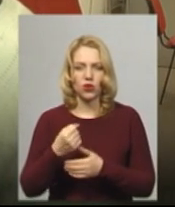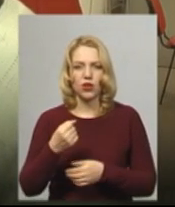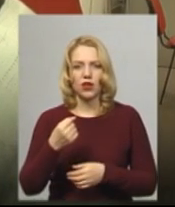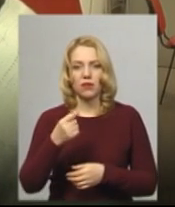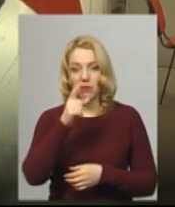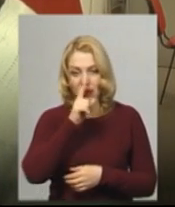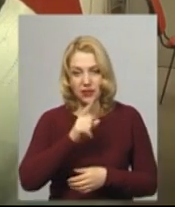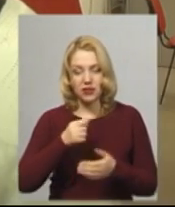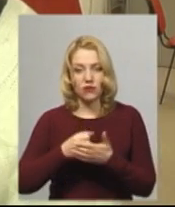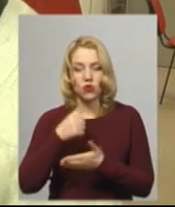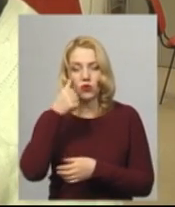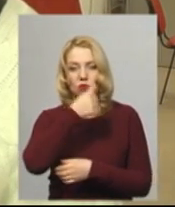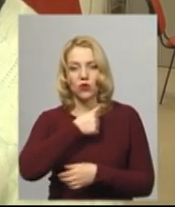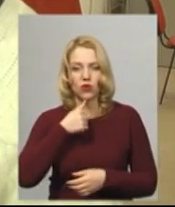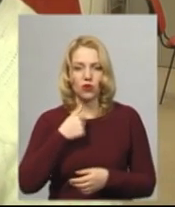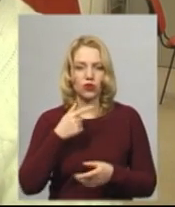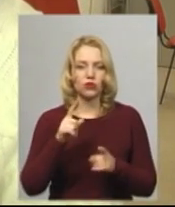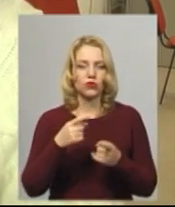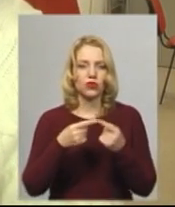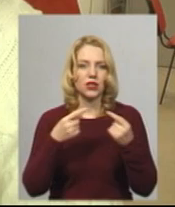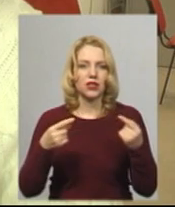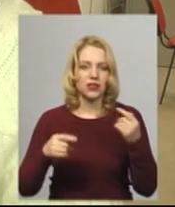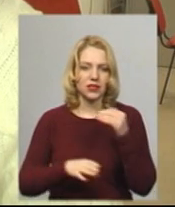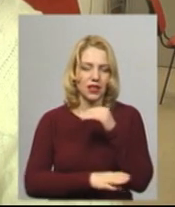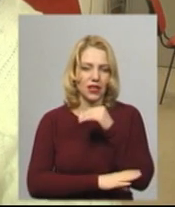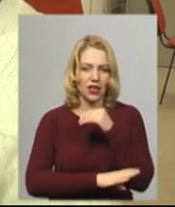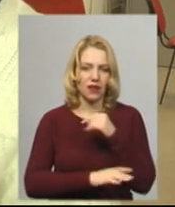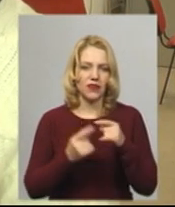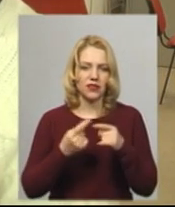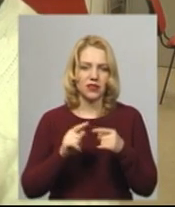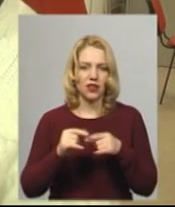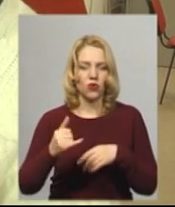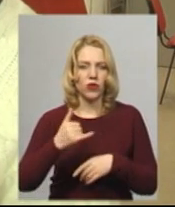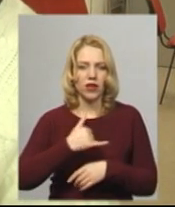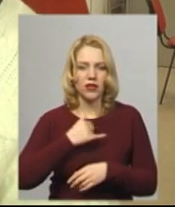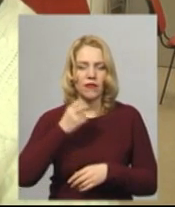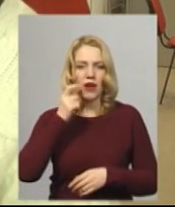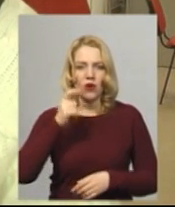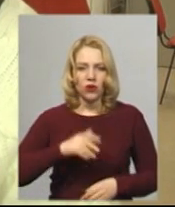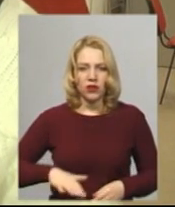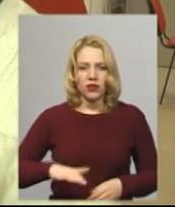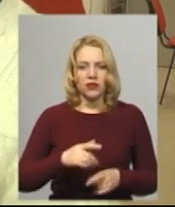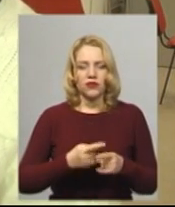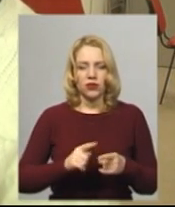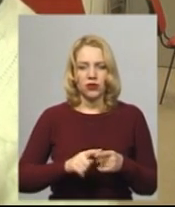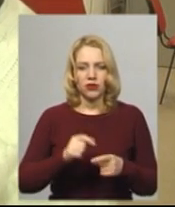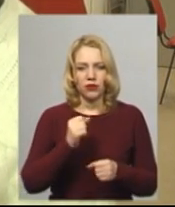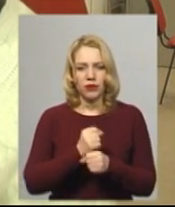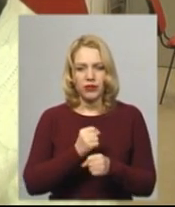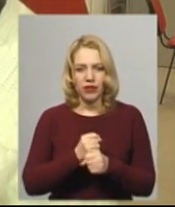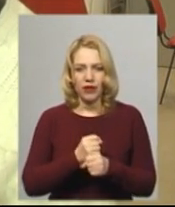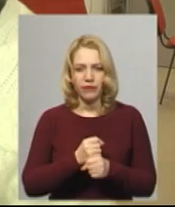Так, як я працюю з різними породами деревини, це у нас на Україні вони розтаються. Це